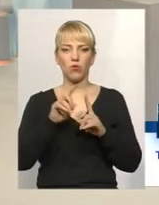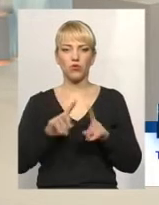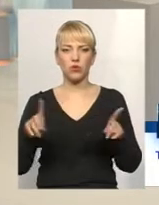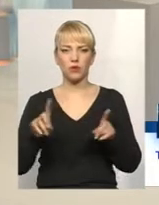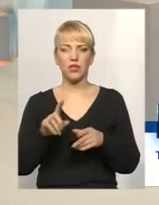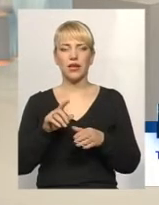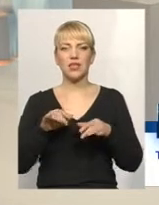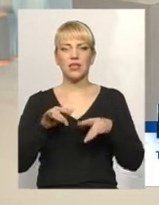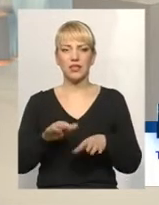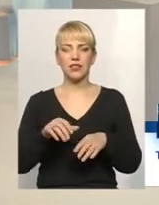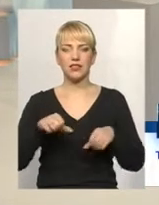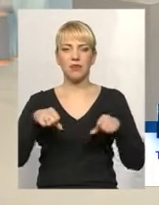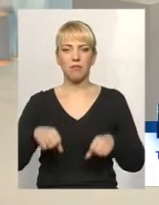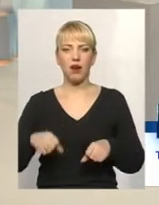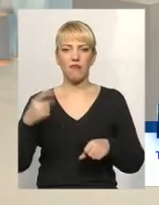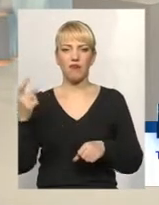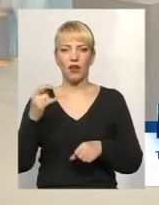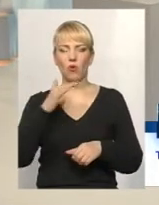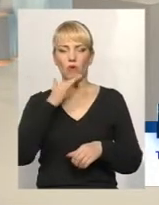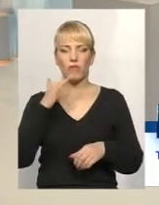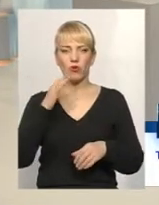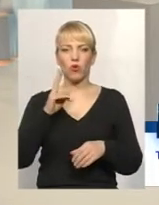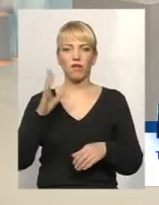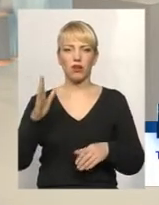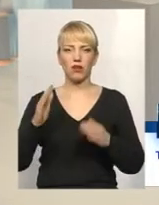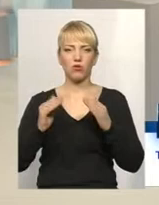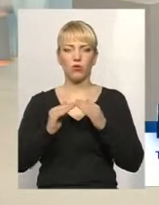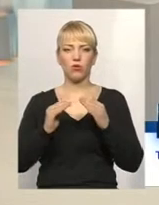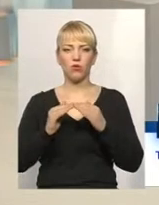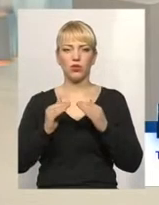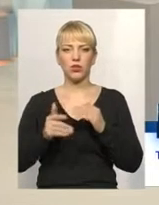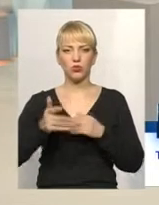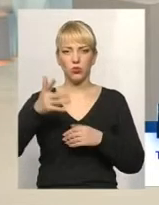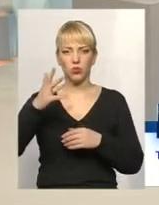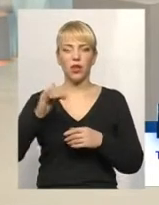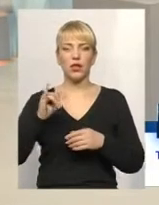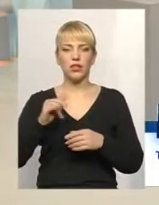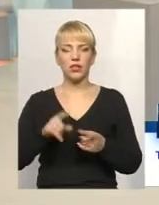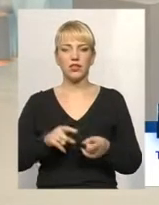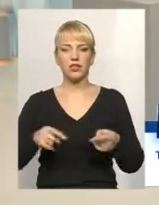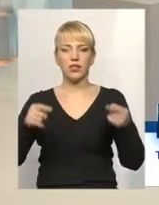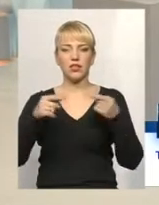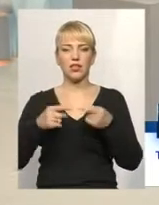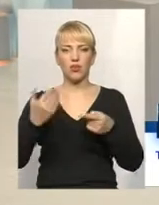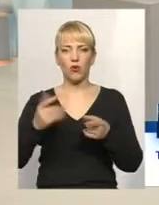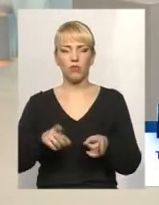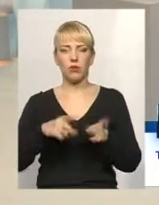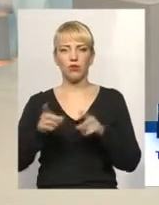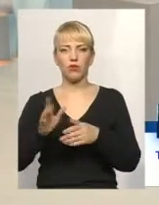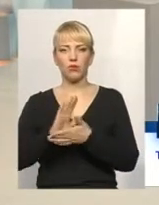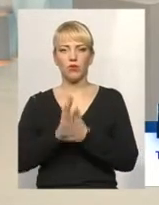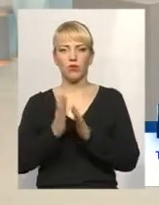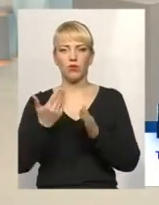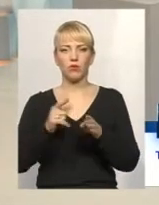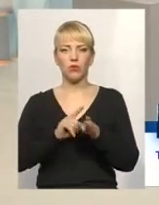зніснення права власності у багатоквартирному будинку. І згідно з його перехідними положеннями, він частково набув